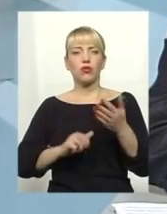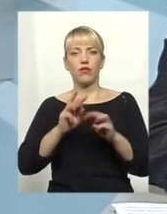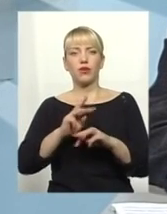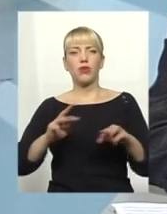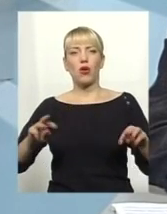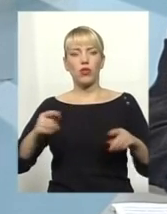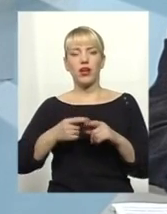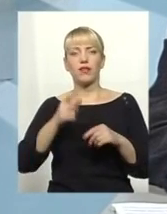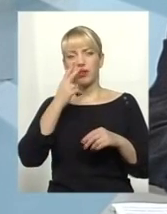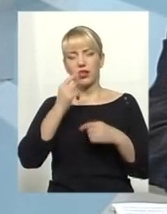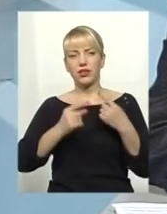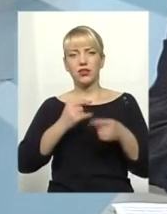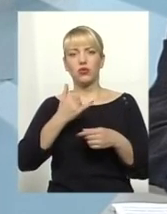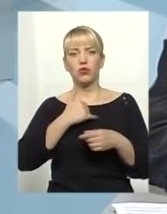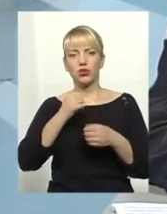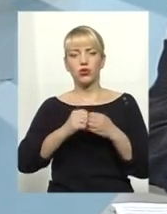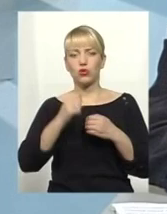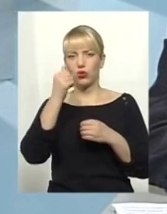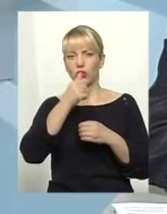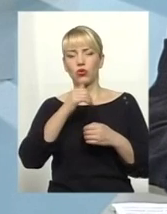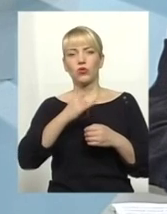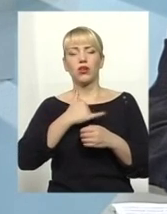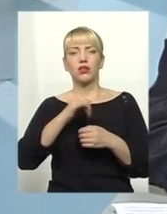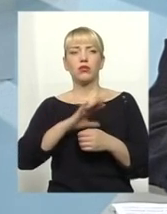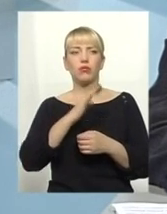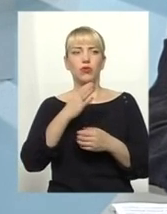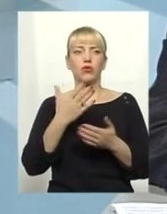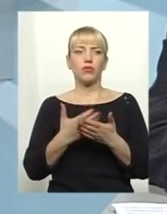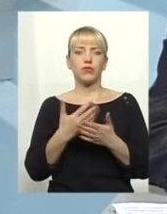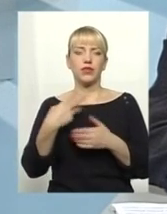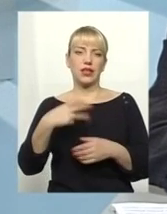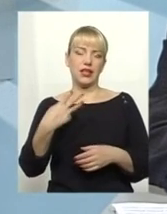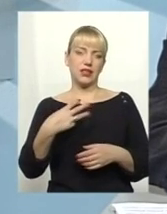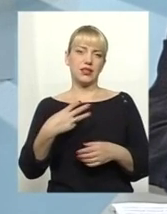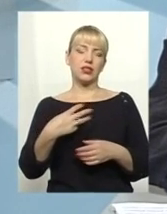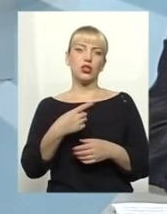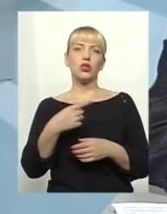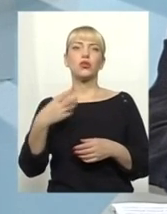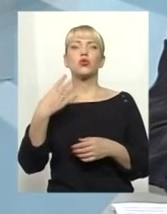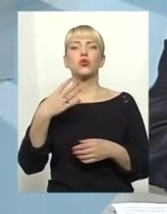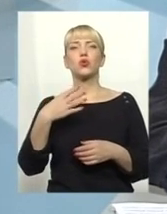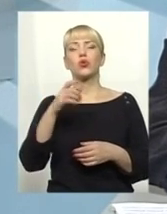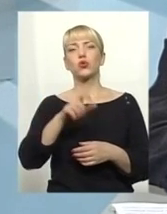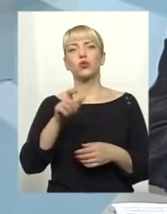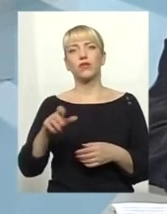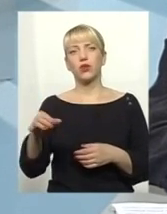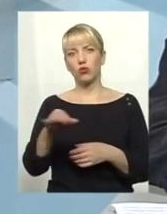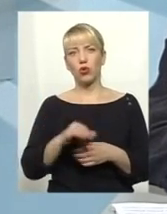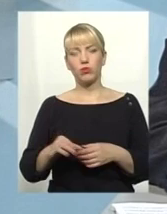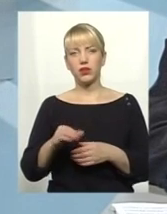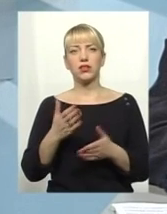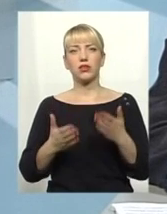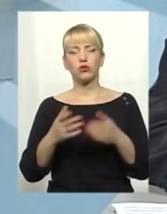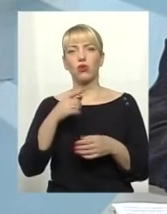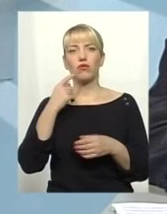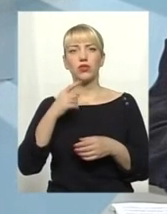традиційно щороку в нас було їх в межах 30-40 чоловік в області. Якщо